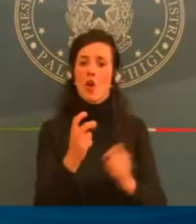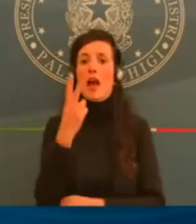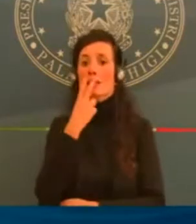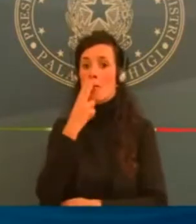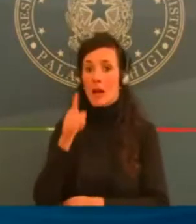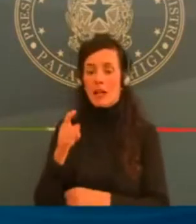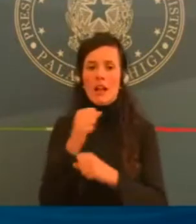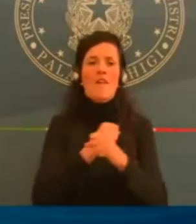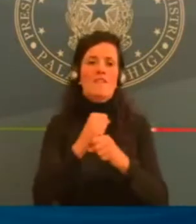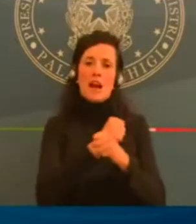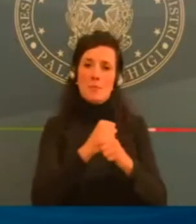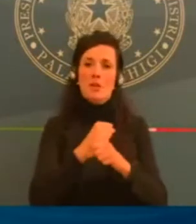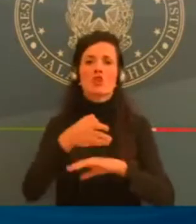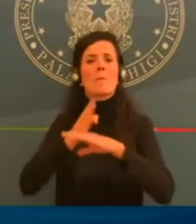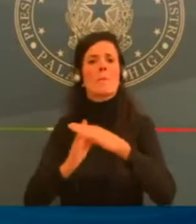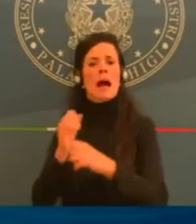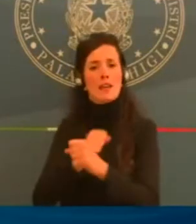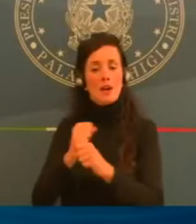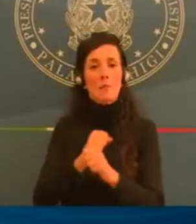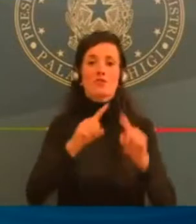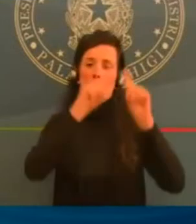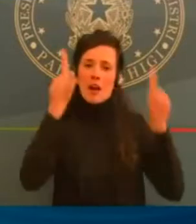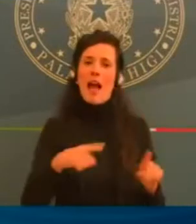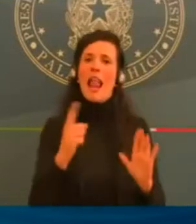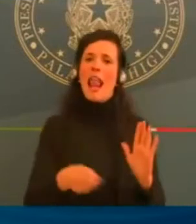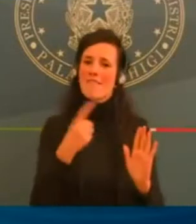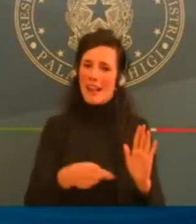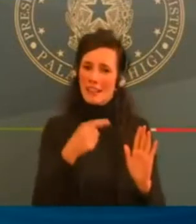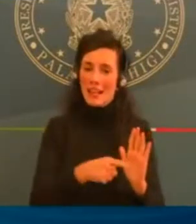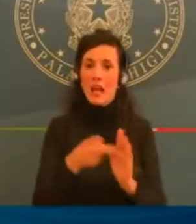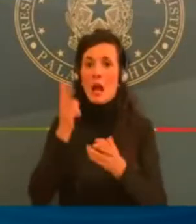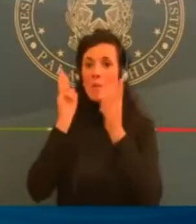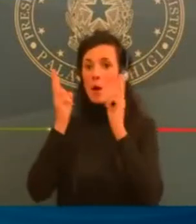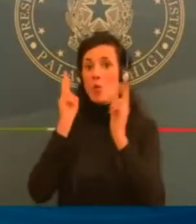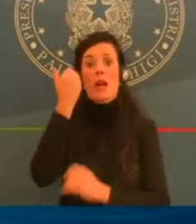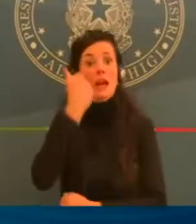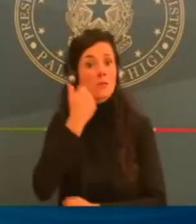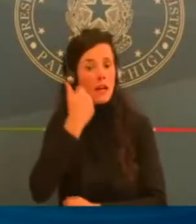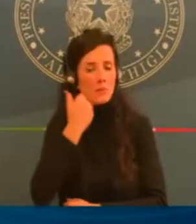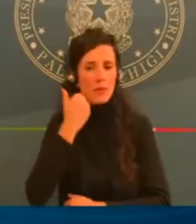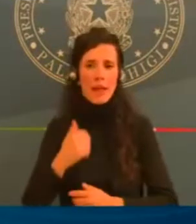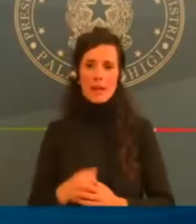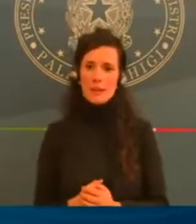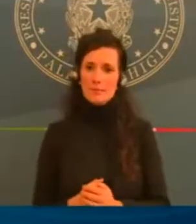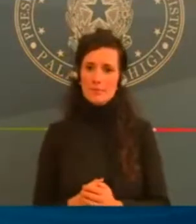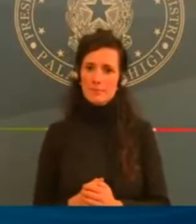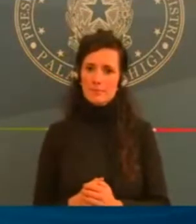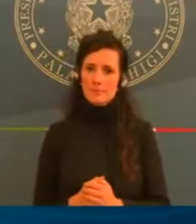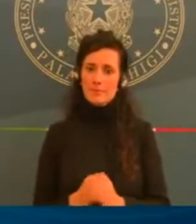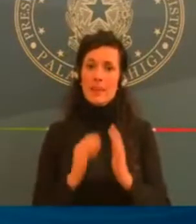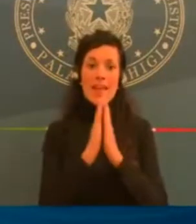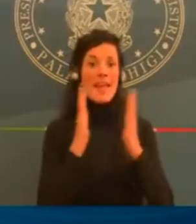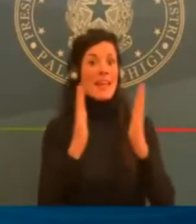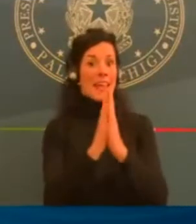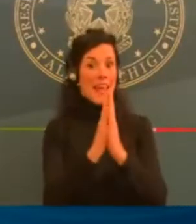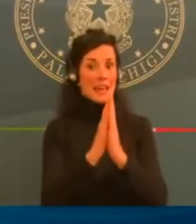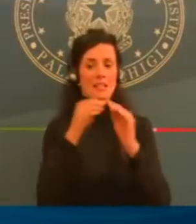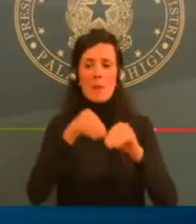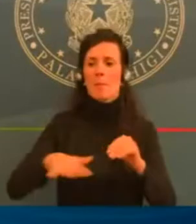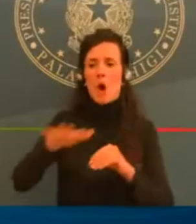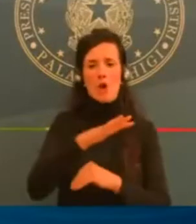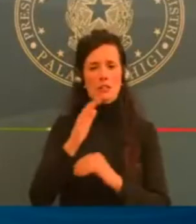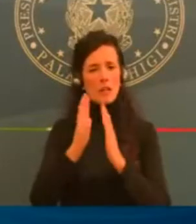luoghi di culto saranno aperti per le funzioni religiose e saranno aperti sino alle ore 22. Passiamo alla zona arancione.